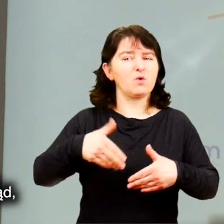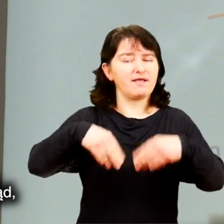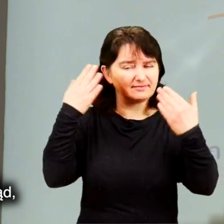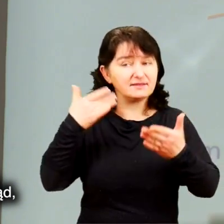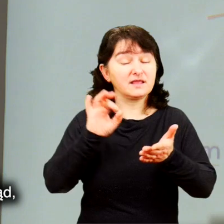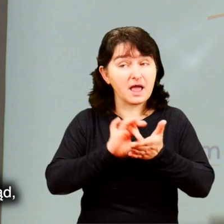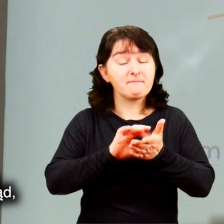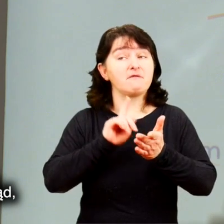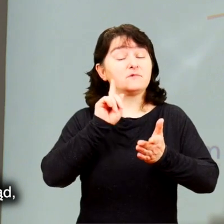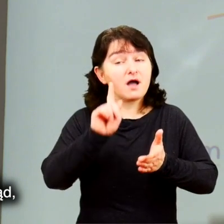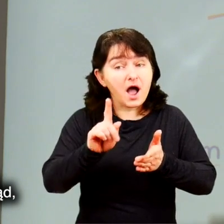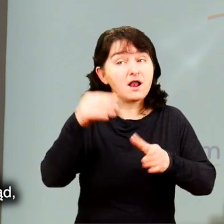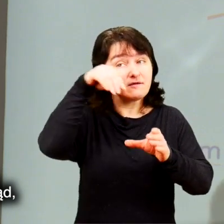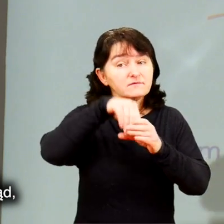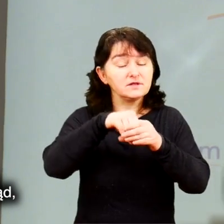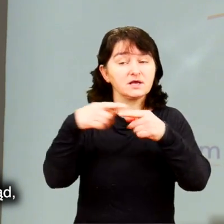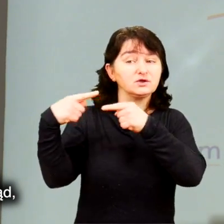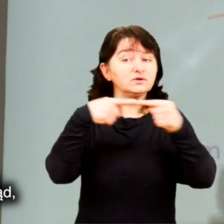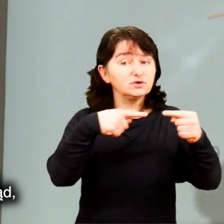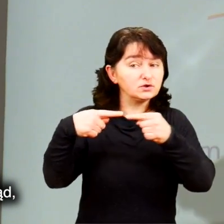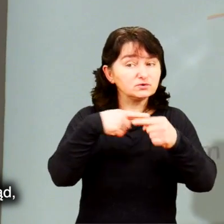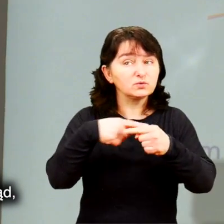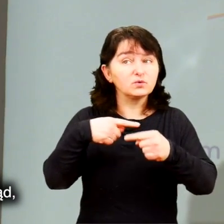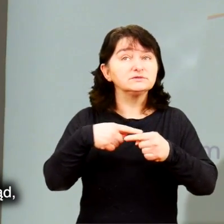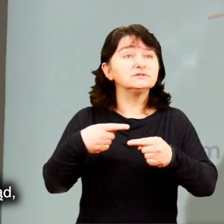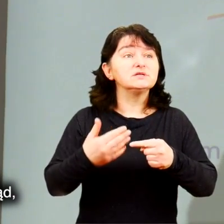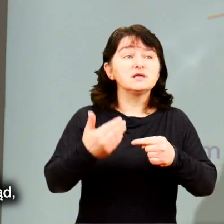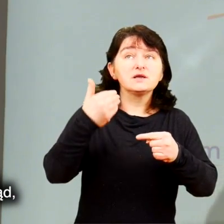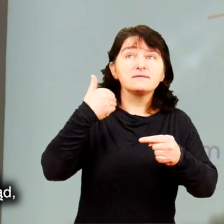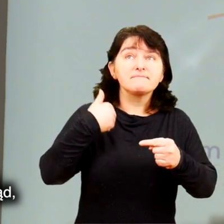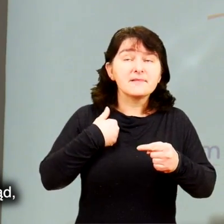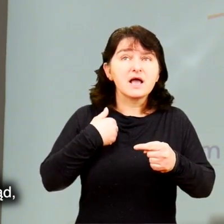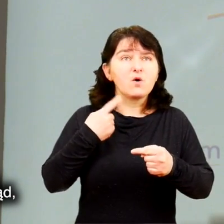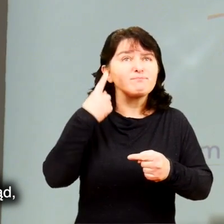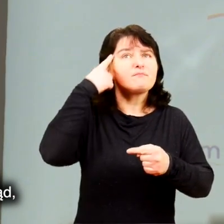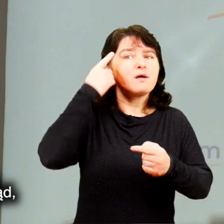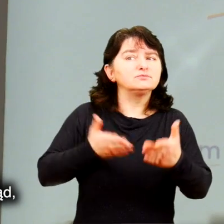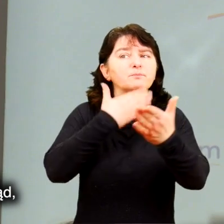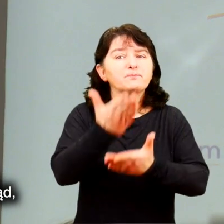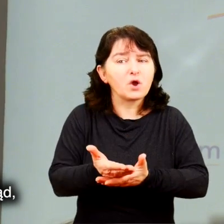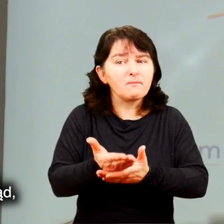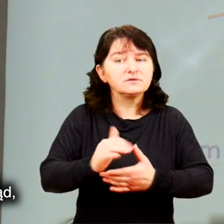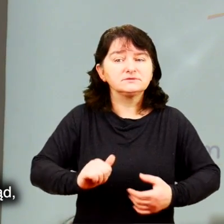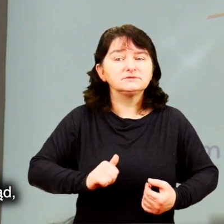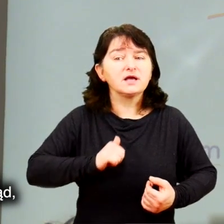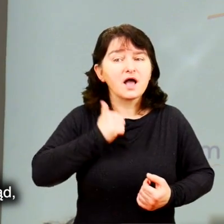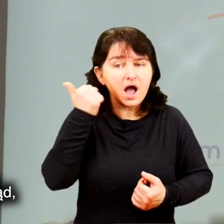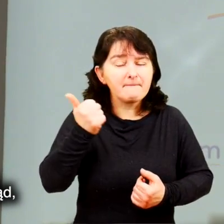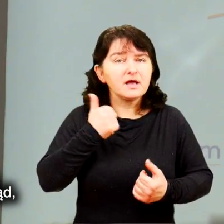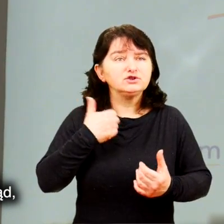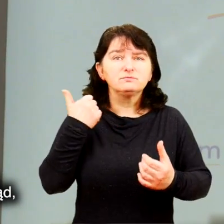Ale to, że w czasie tej dyskusji pojawiła się właśnie propozycja,